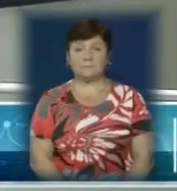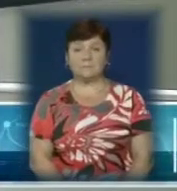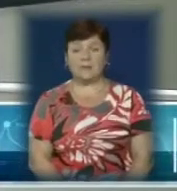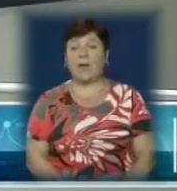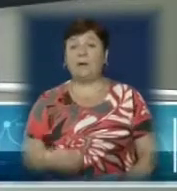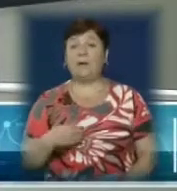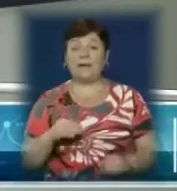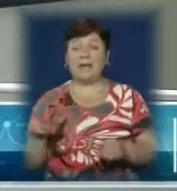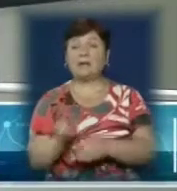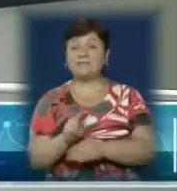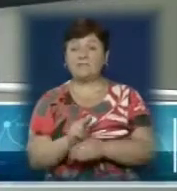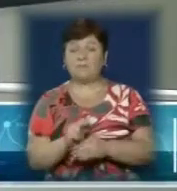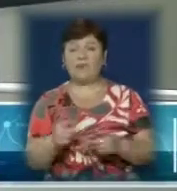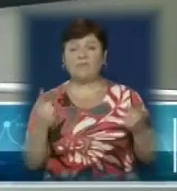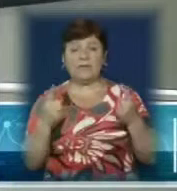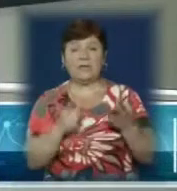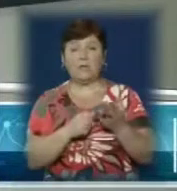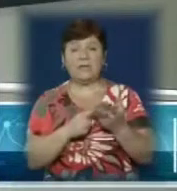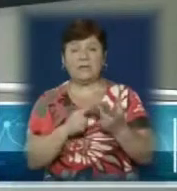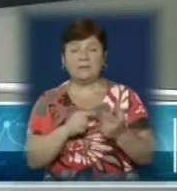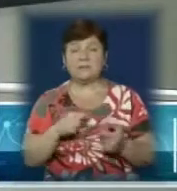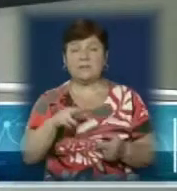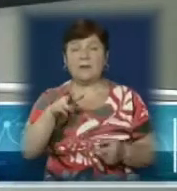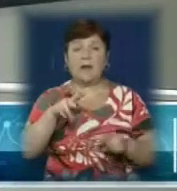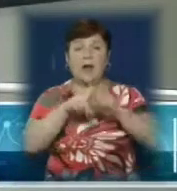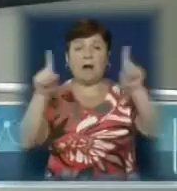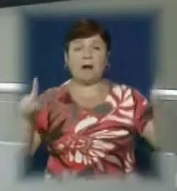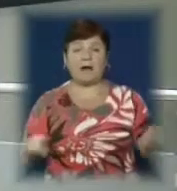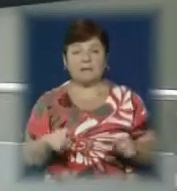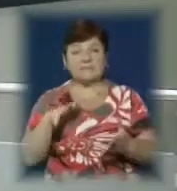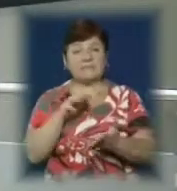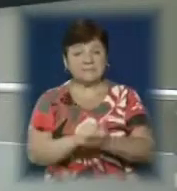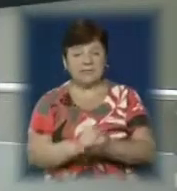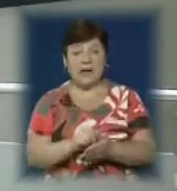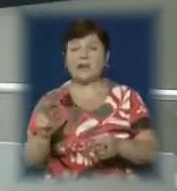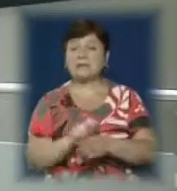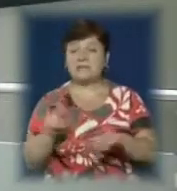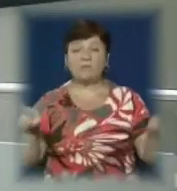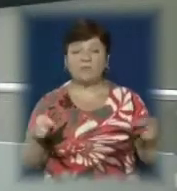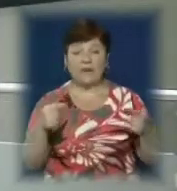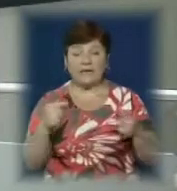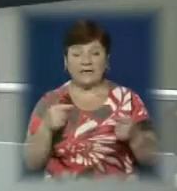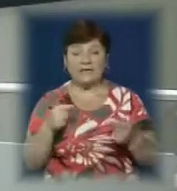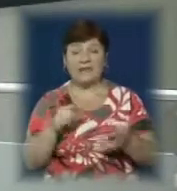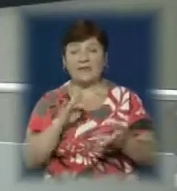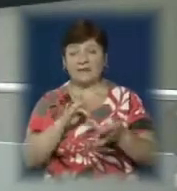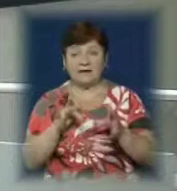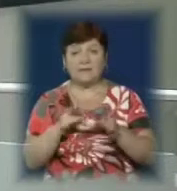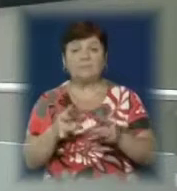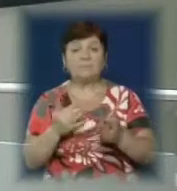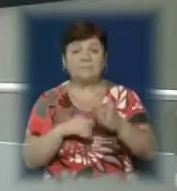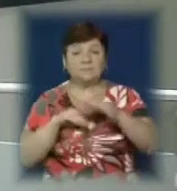Ми реставрували велику кількість кадастрових мап, частину з яких врятували від знищення. Реставрували їх і розмістили у модерне сховище.